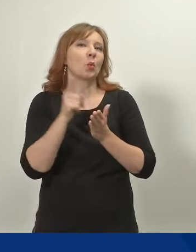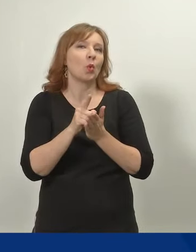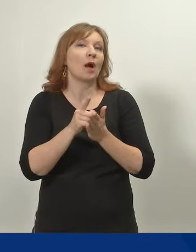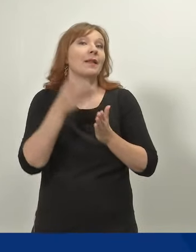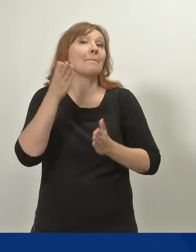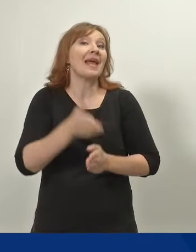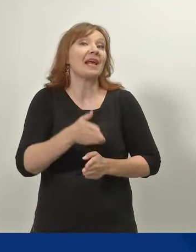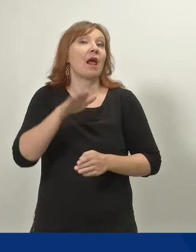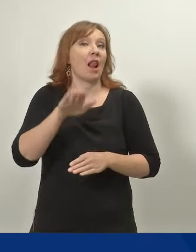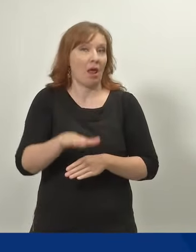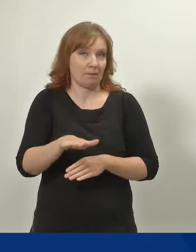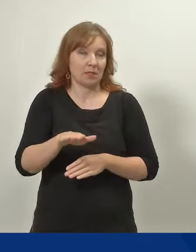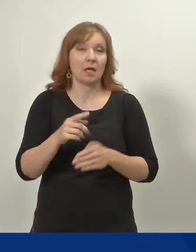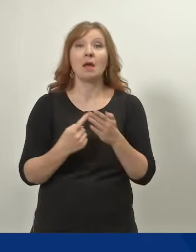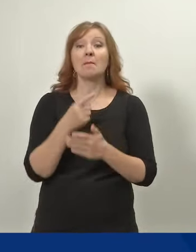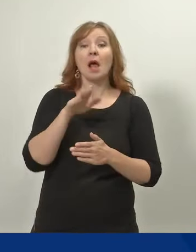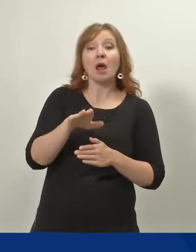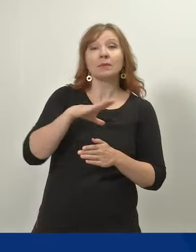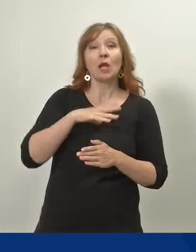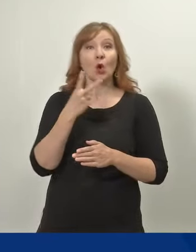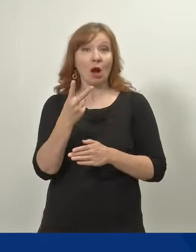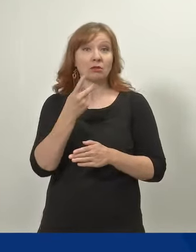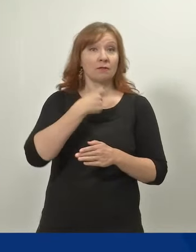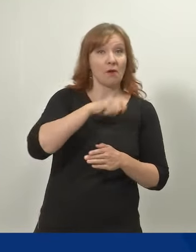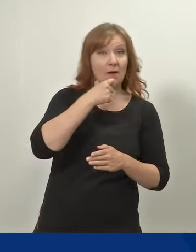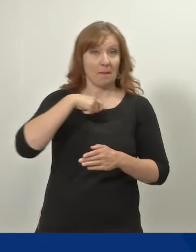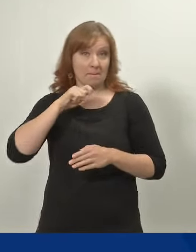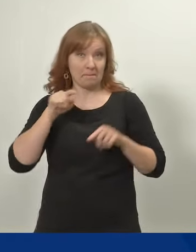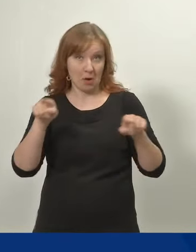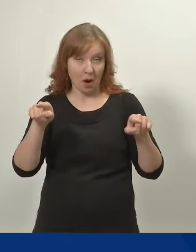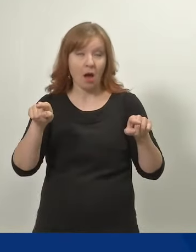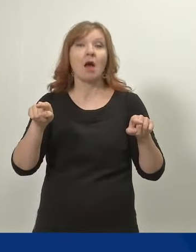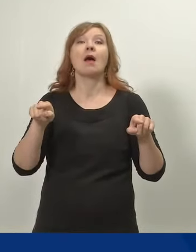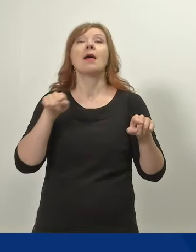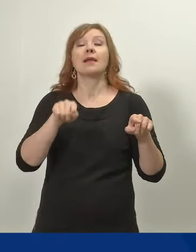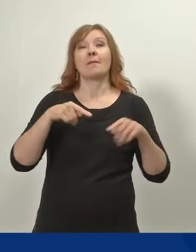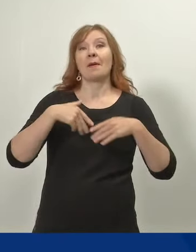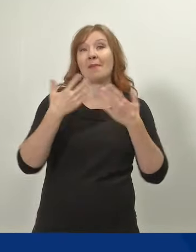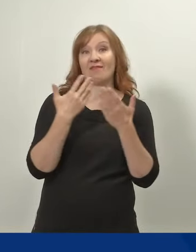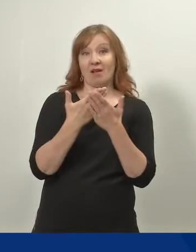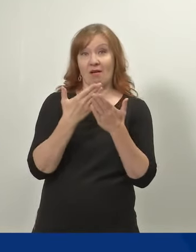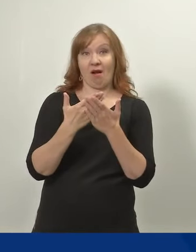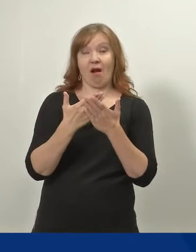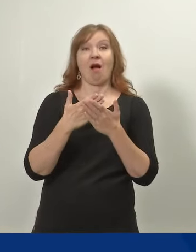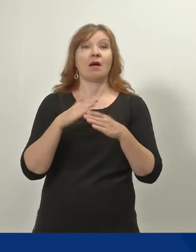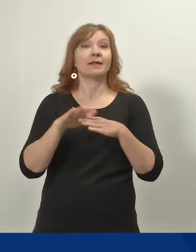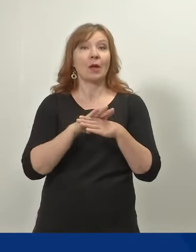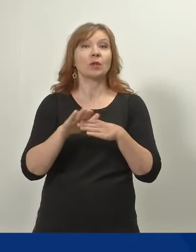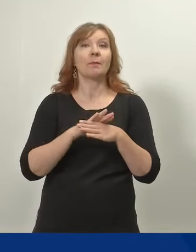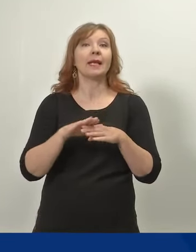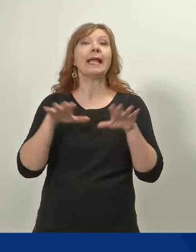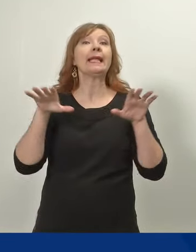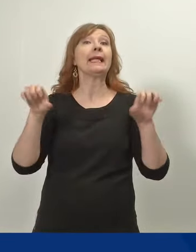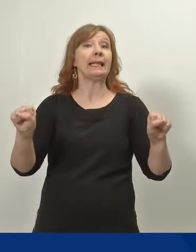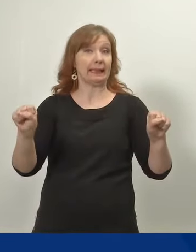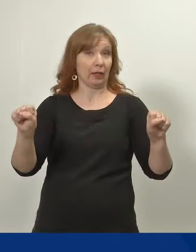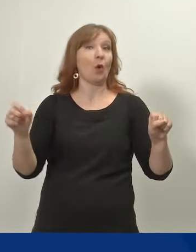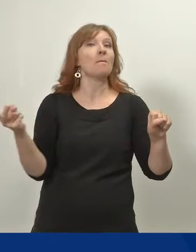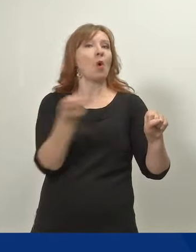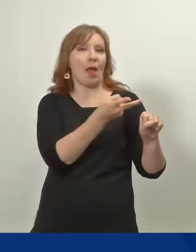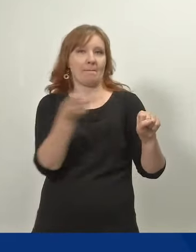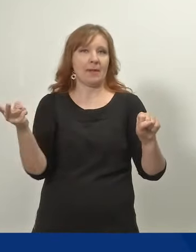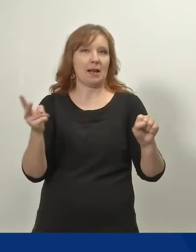Jos lapsella on kaksi vanhempaa, on vanhempainrahapäivien käyttäminen kiintiöity puoleksi molemmille vanhemmille